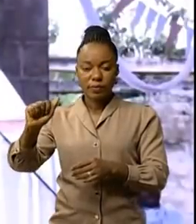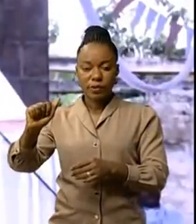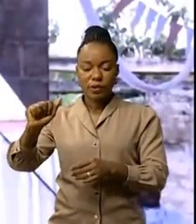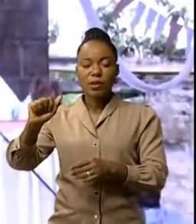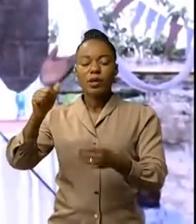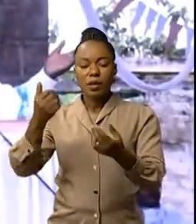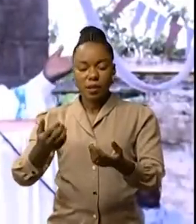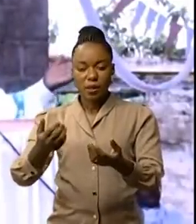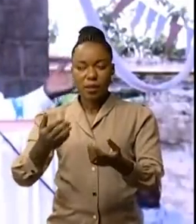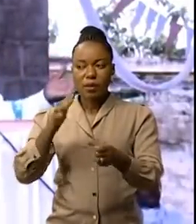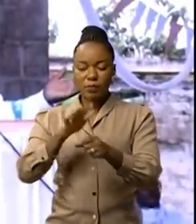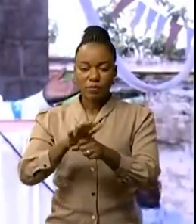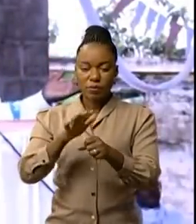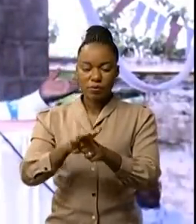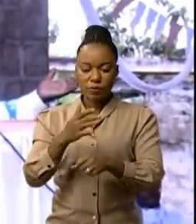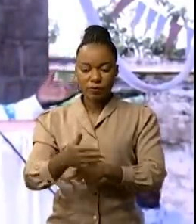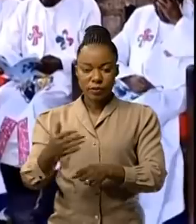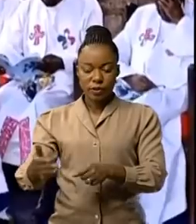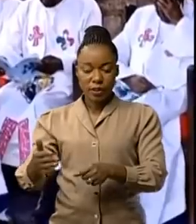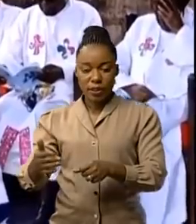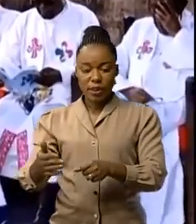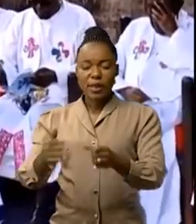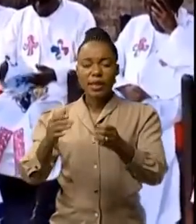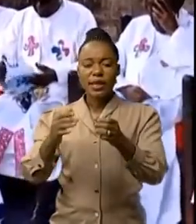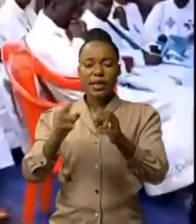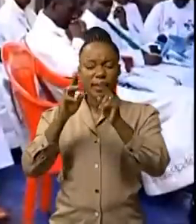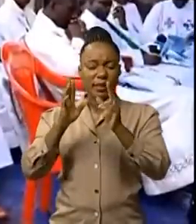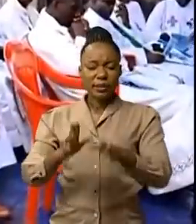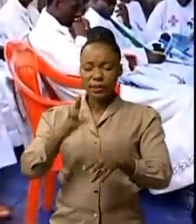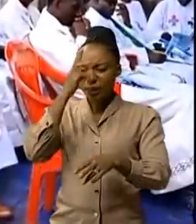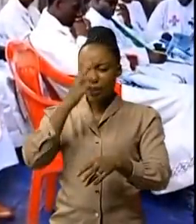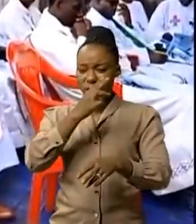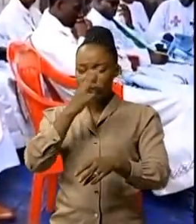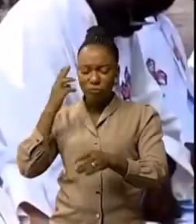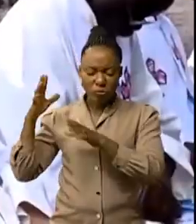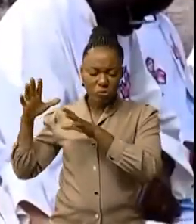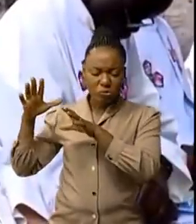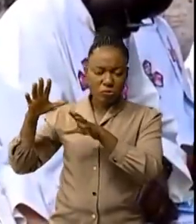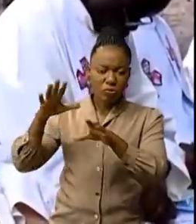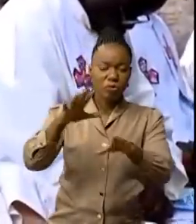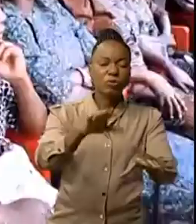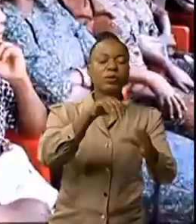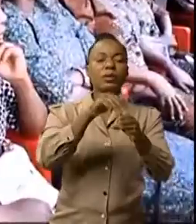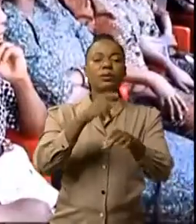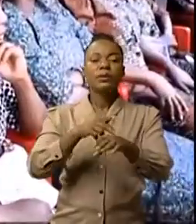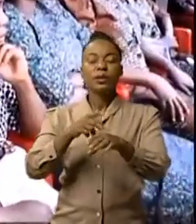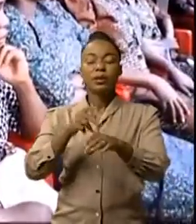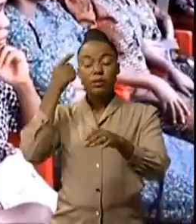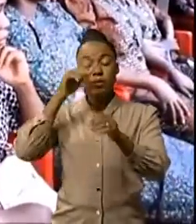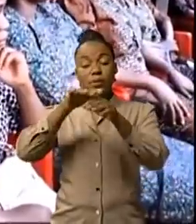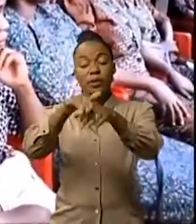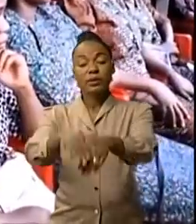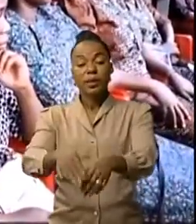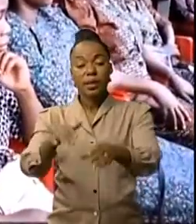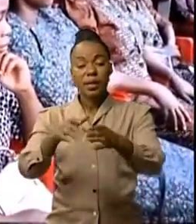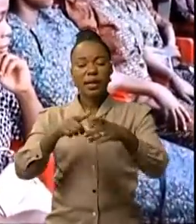de l'Iloalaba de la paroisse de Sainte-Élisabeth pour assister dans l'allégresse à la grande